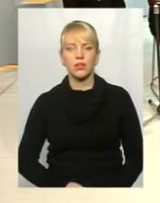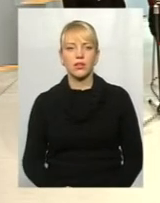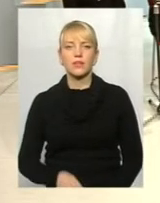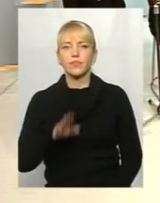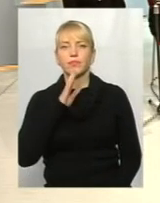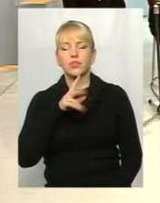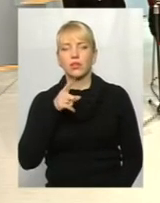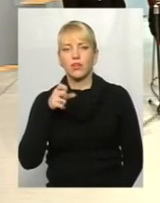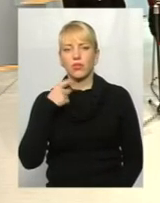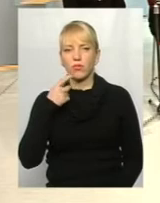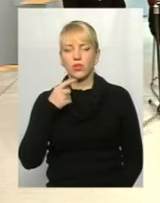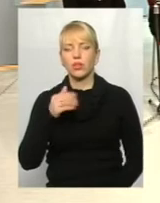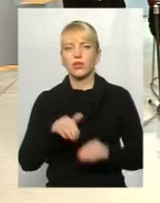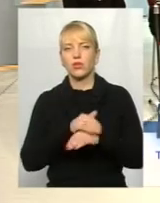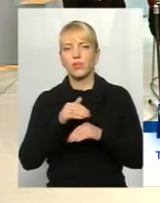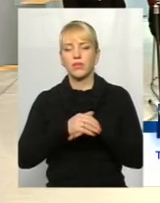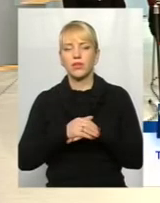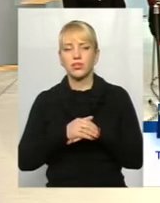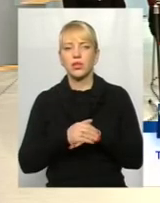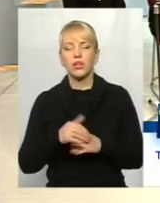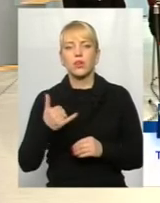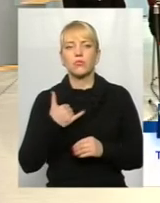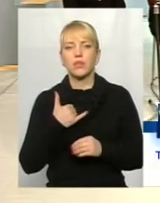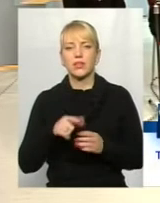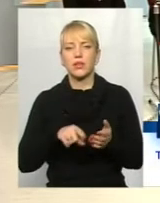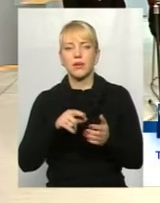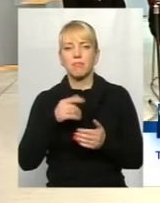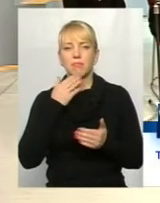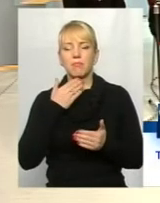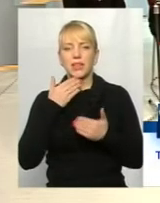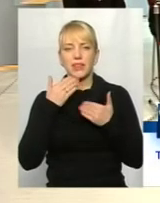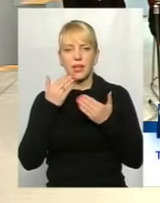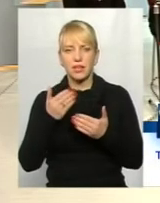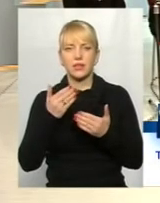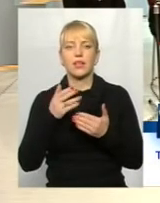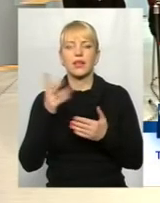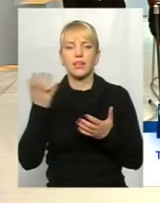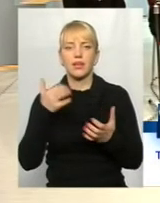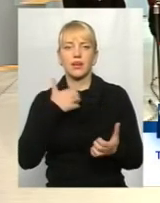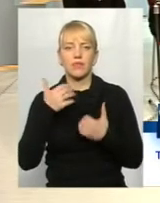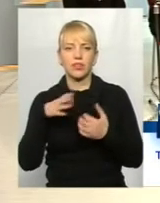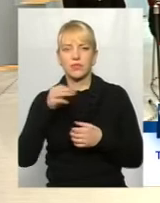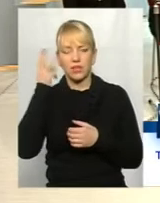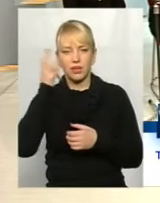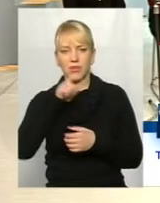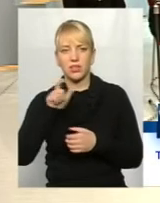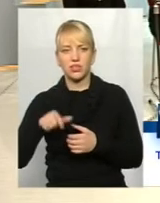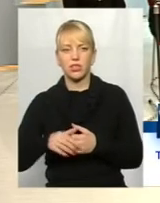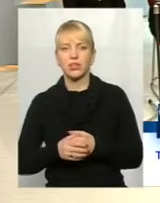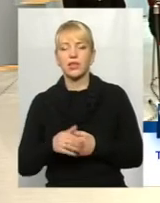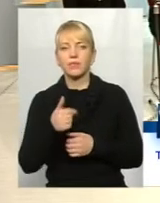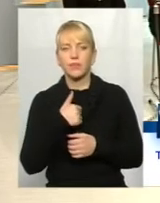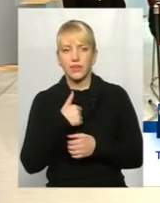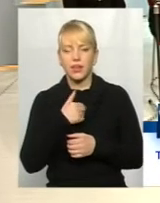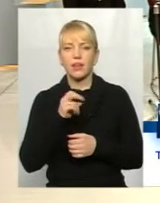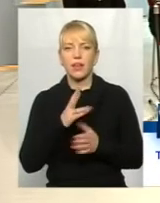Доброго вечора. Доброго вечора. У мене питання, я думаю, яке хвилює більшість хмельничан. Я,